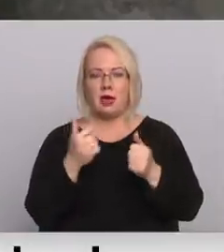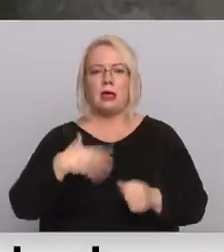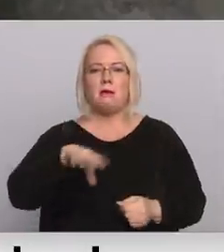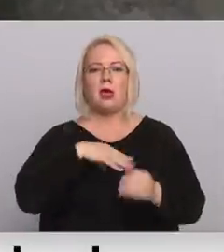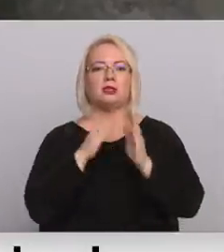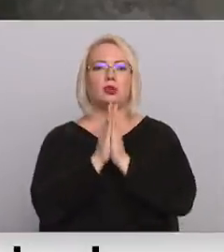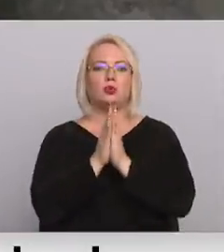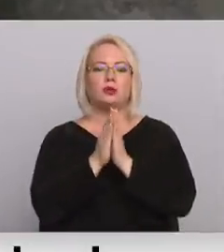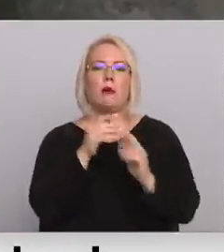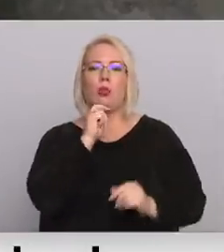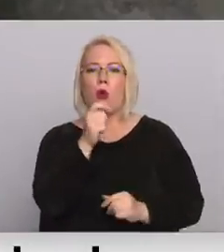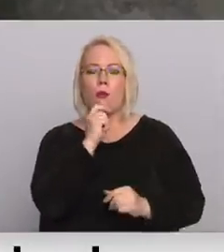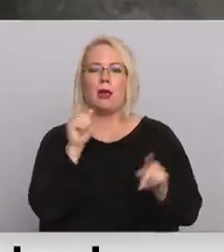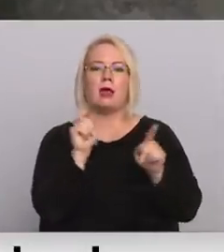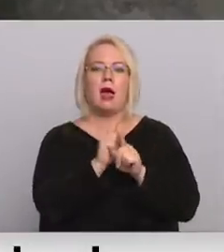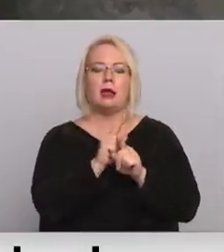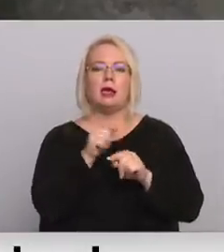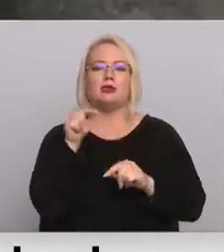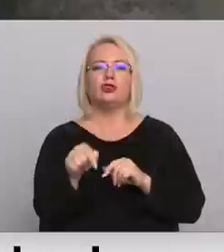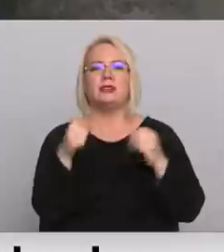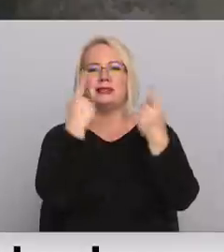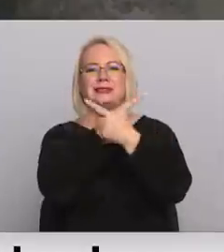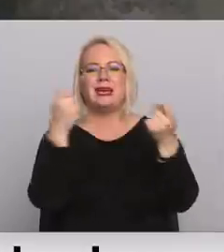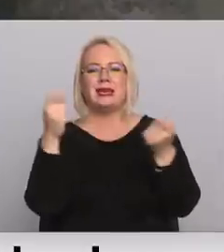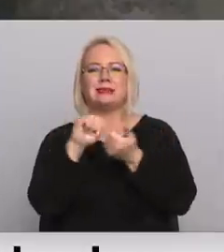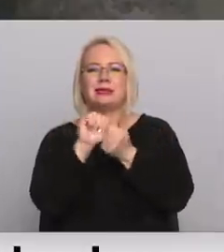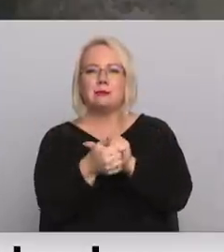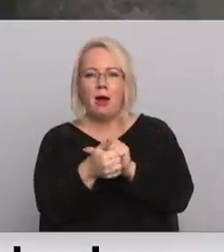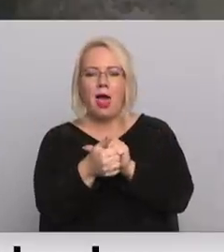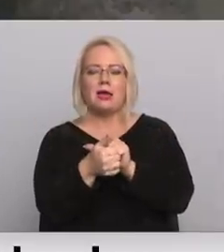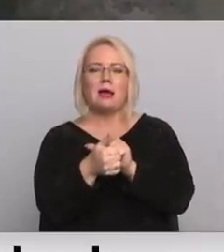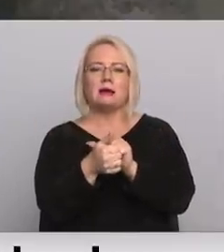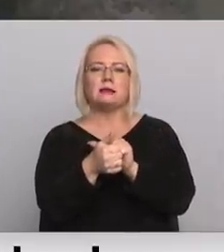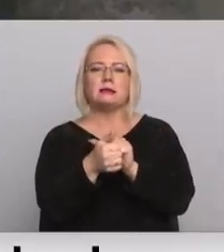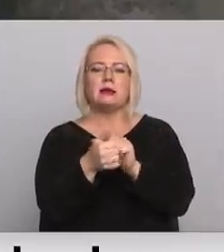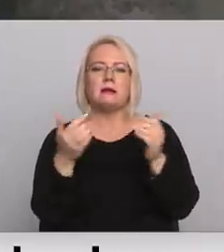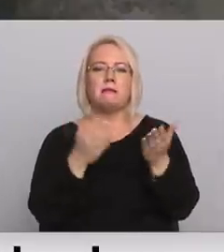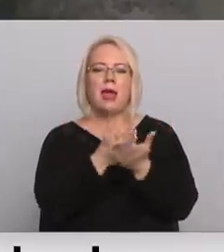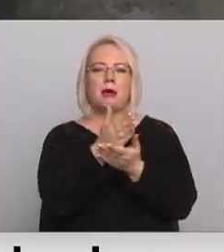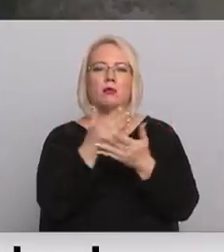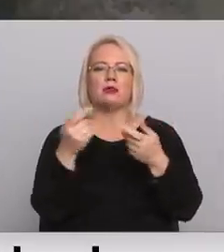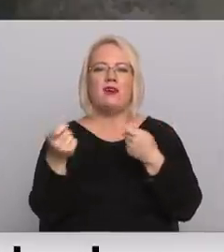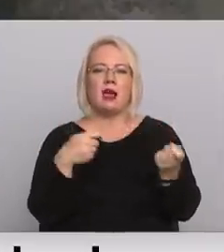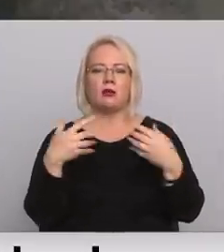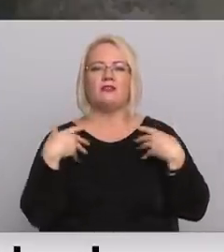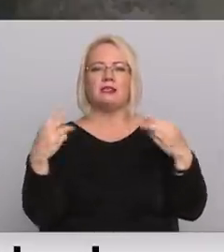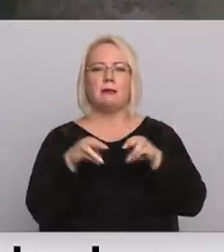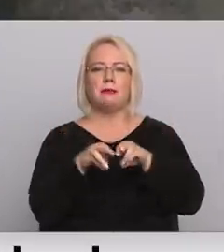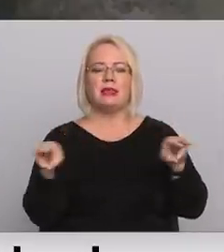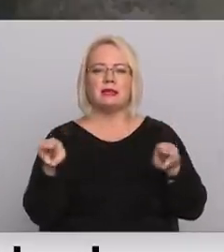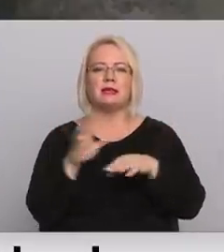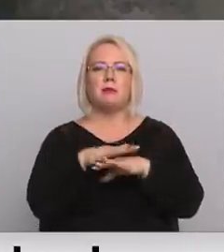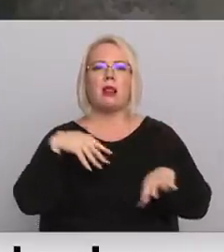nokomentēt arī šīs izmaiņas pieejamos veikalos Veselības ministrijas parlamentāriem